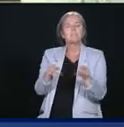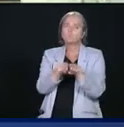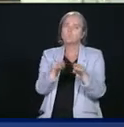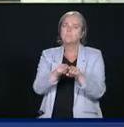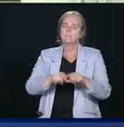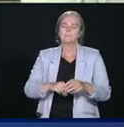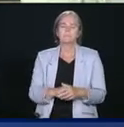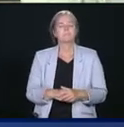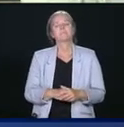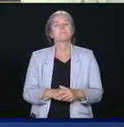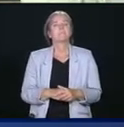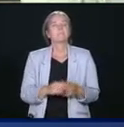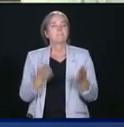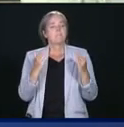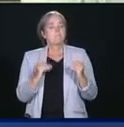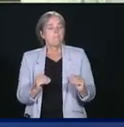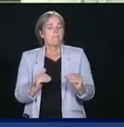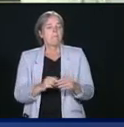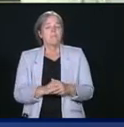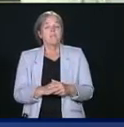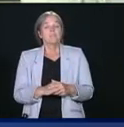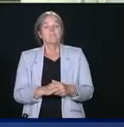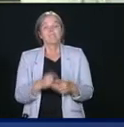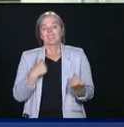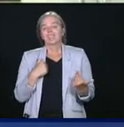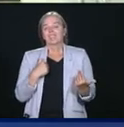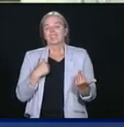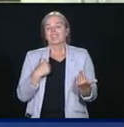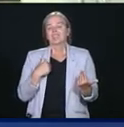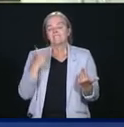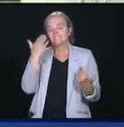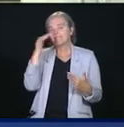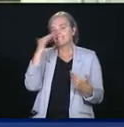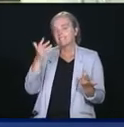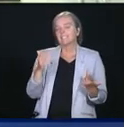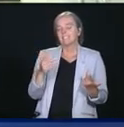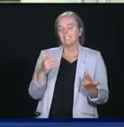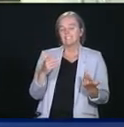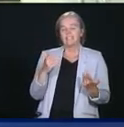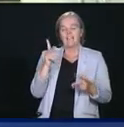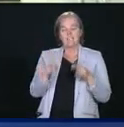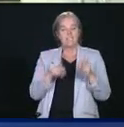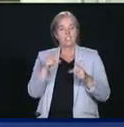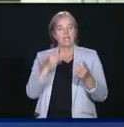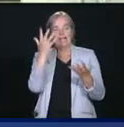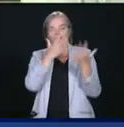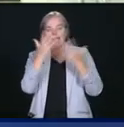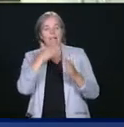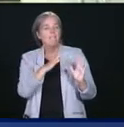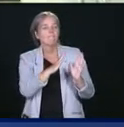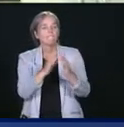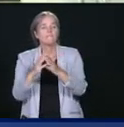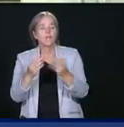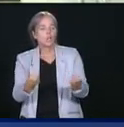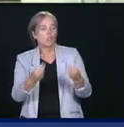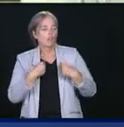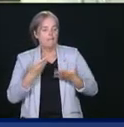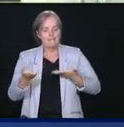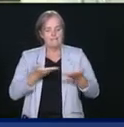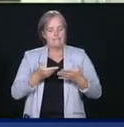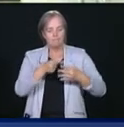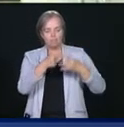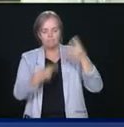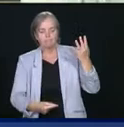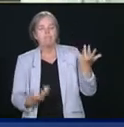une grande préoccupation pour les services qui sont offerts aux Canadiens, par leurs villes, par les municipalités, que ce soit